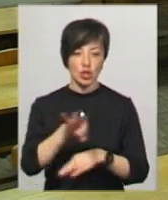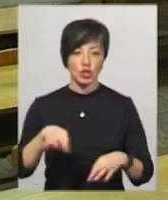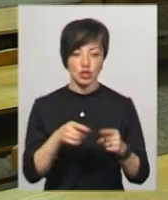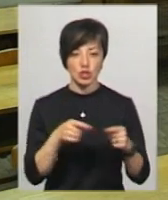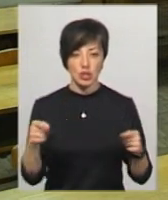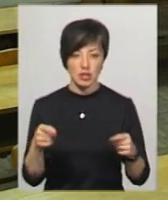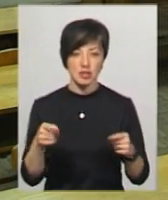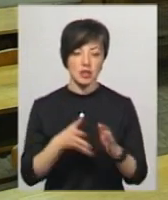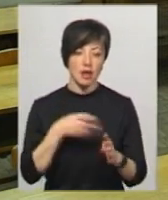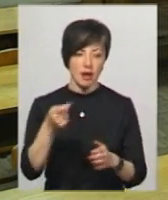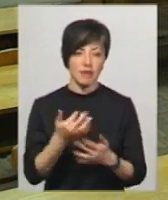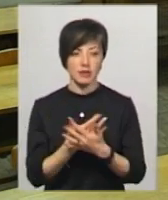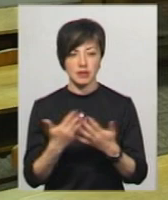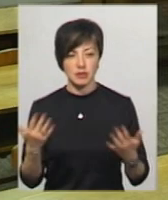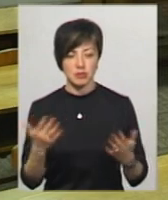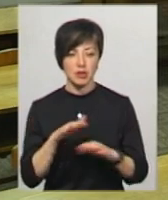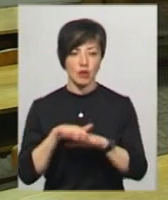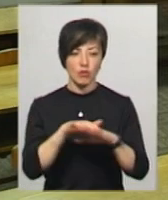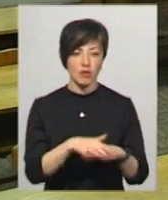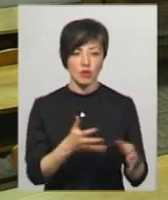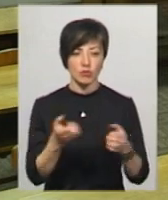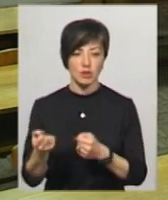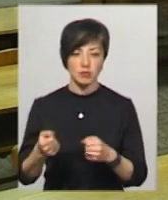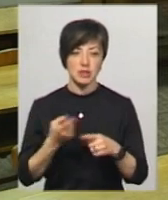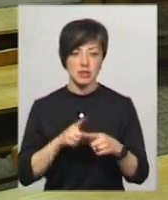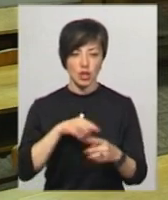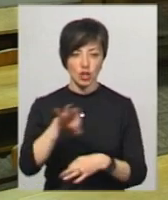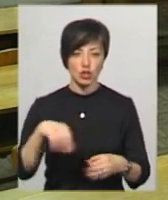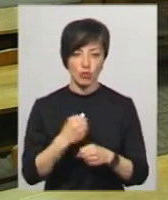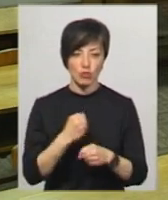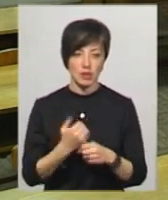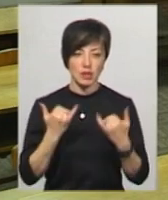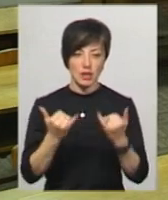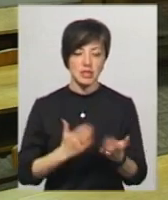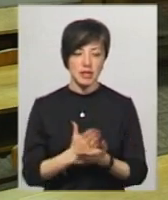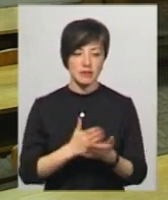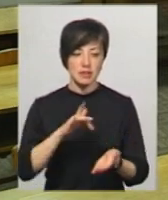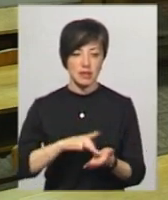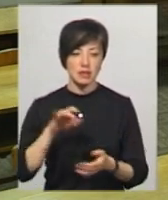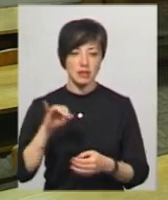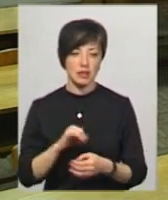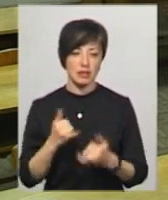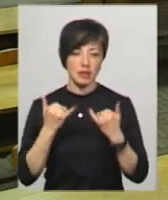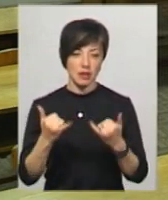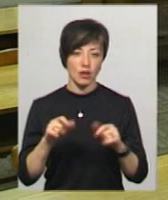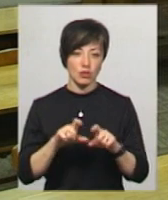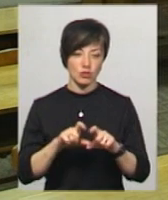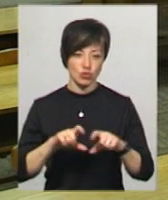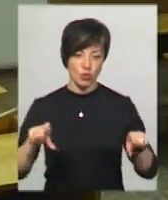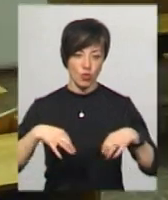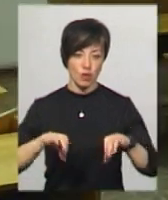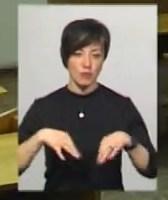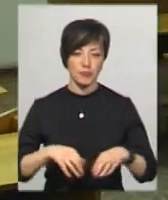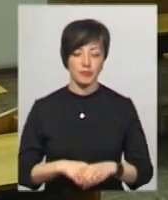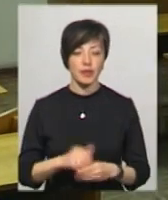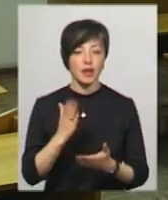часто це заявки, перерахування, отримання. Це лишня робота і для сервісних центрів, і для автошкіл.